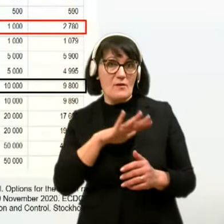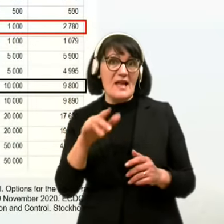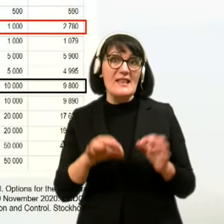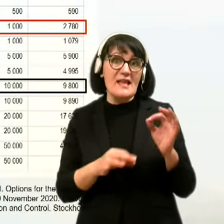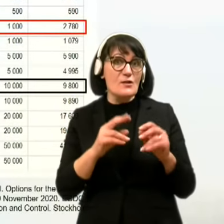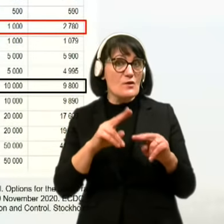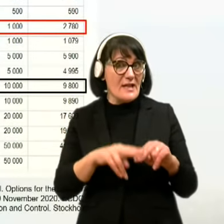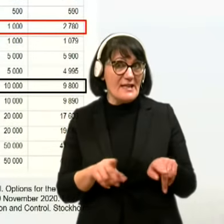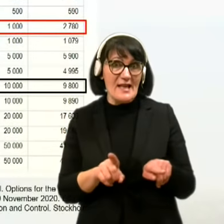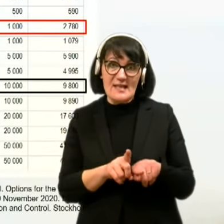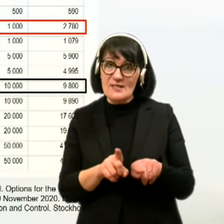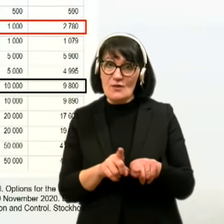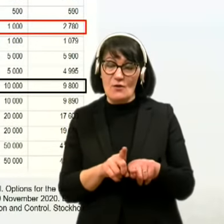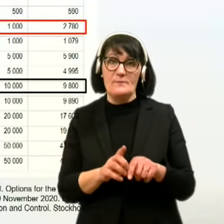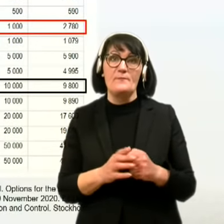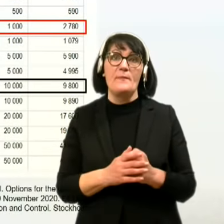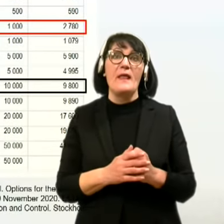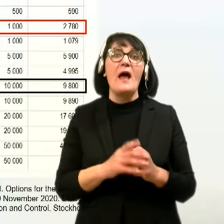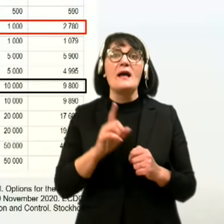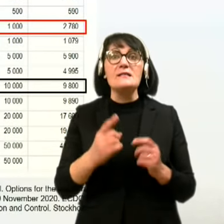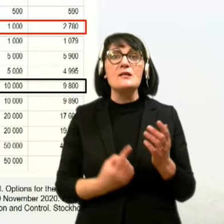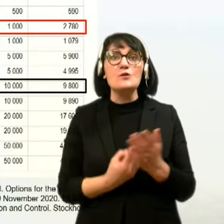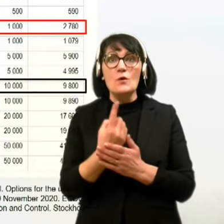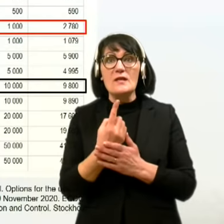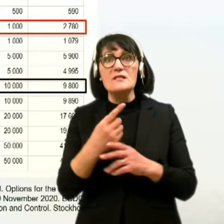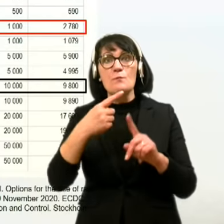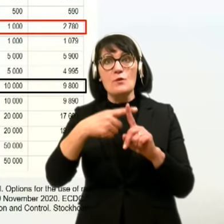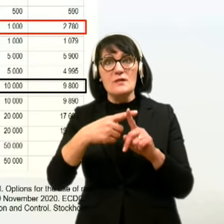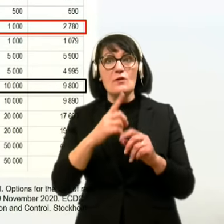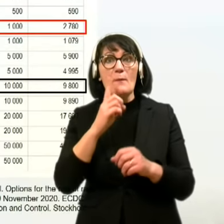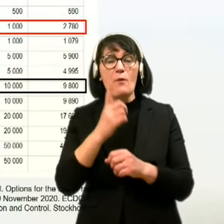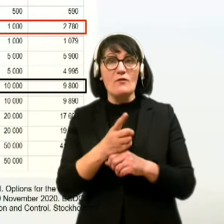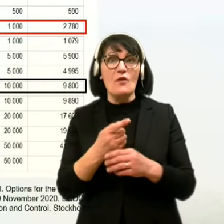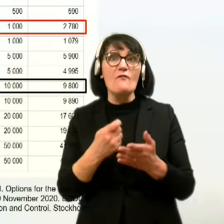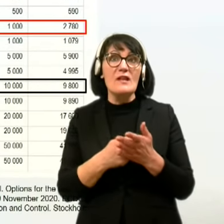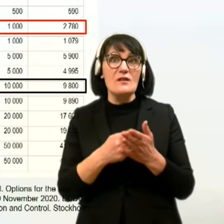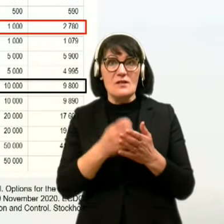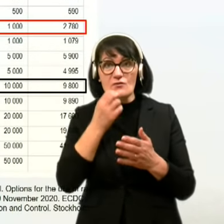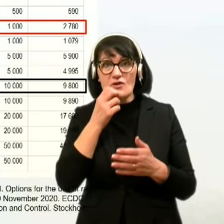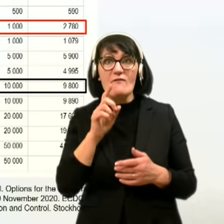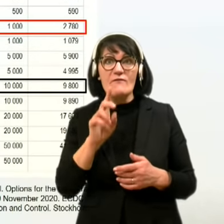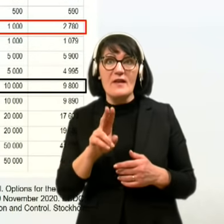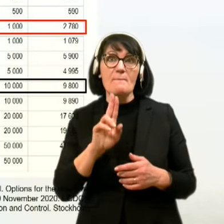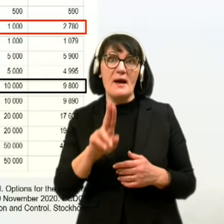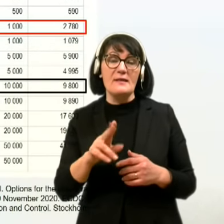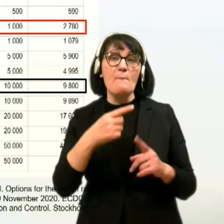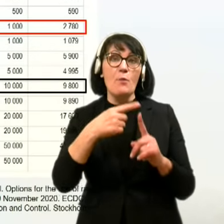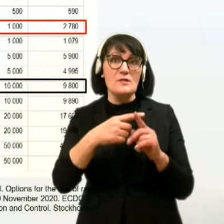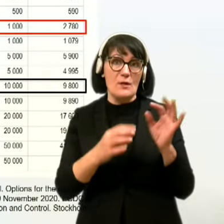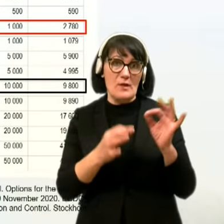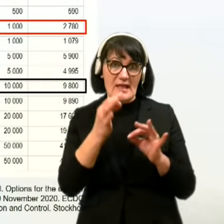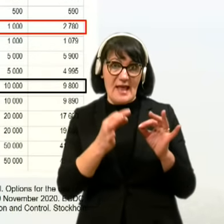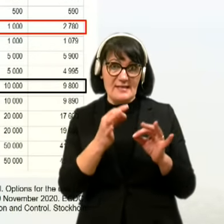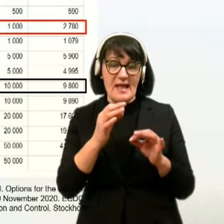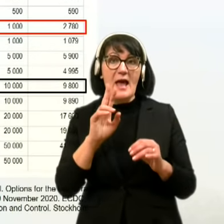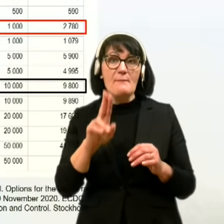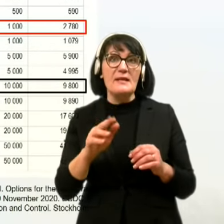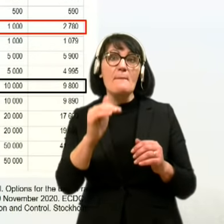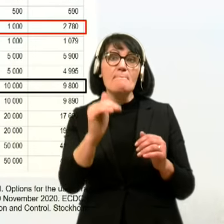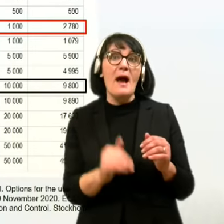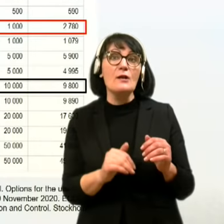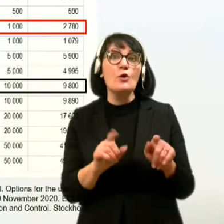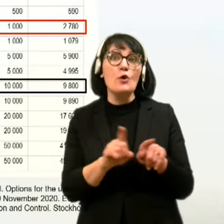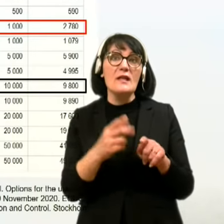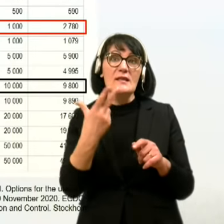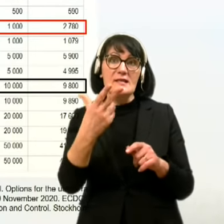specifičnost 0,8 in 90. Kaj se zgodi s pozitivno napovedno vrednostjo? Da, če vi imate pozitiven test, imate manj kot 30